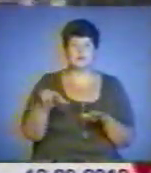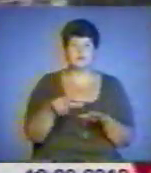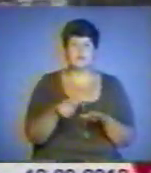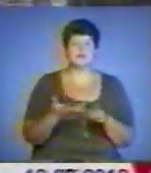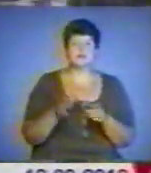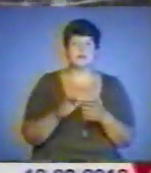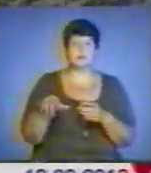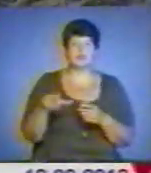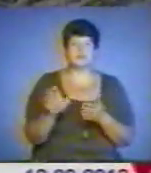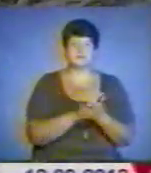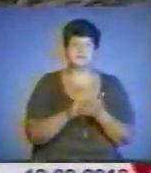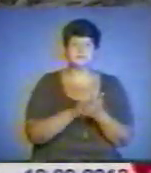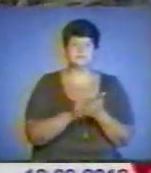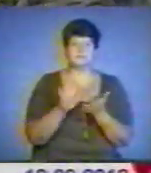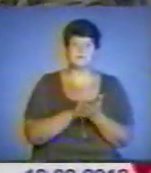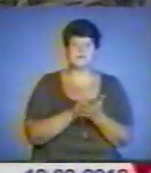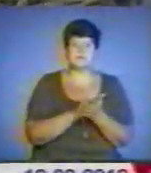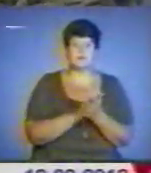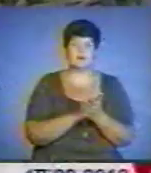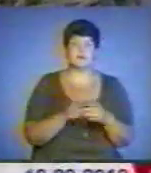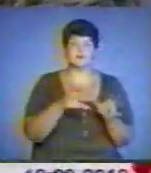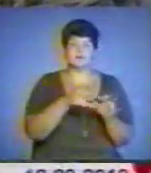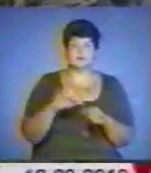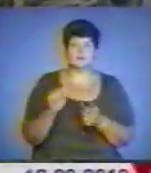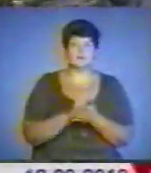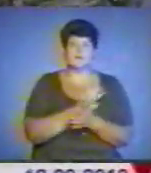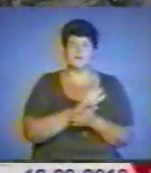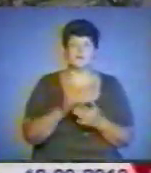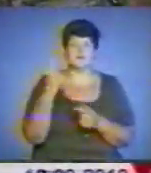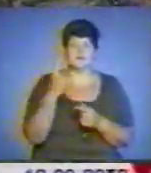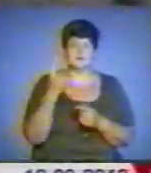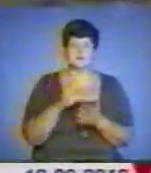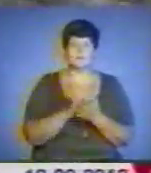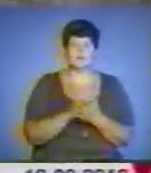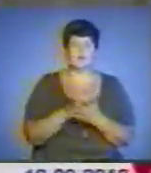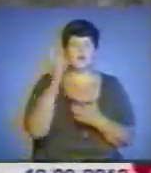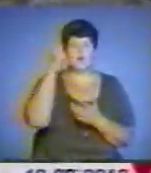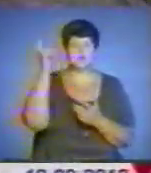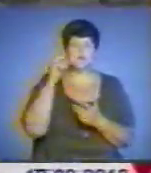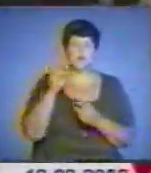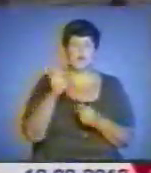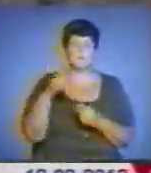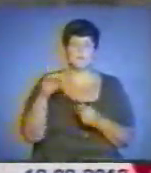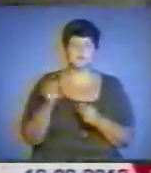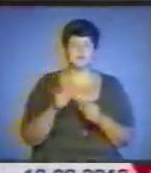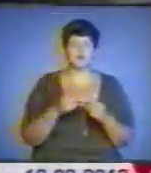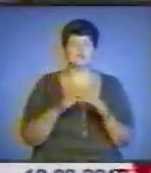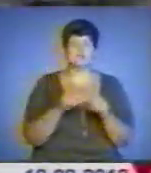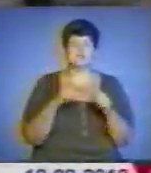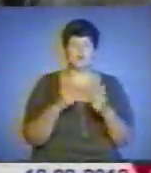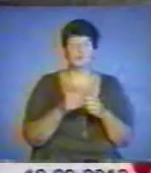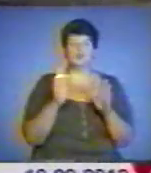русла від заторів. Та позбутися зайвого – не єдине завдання. Функція козацького оперативно-екологічного загону – бути